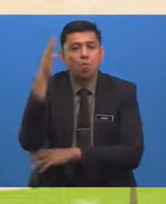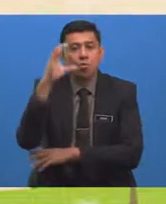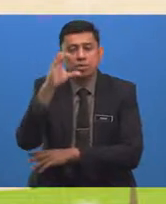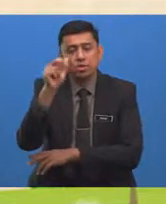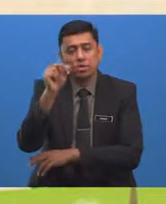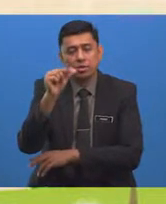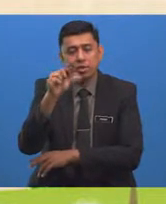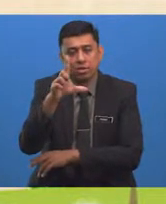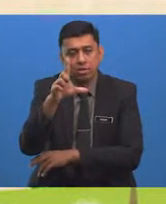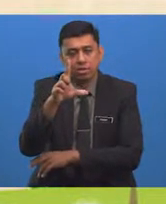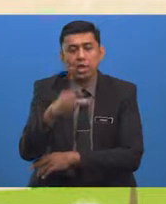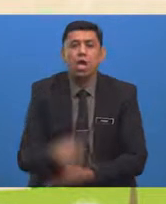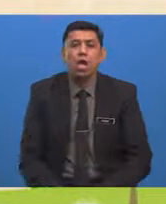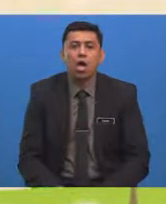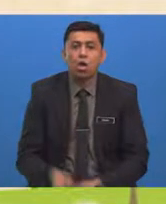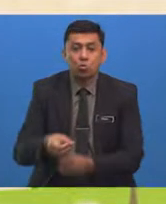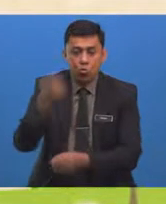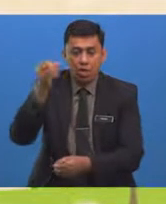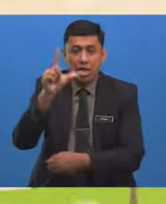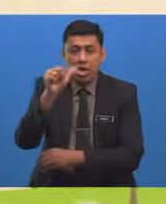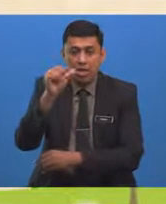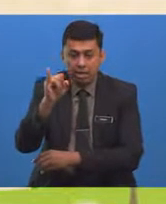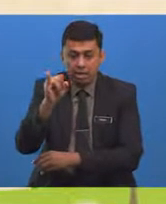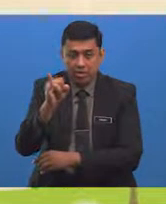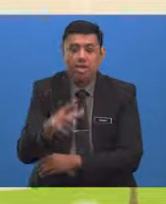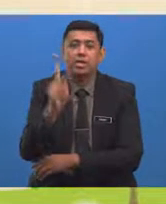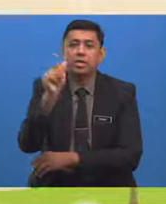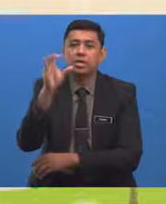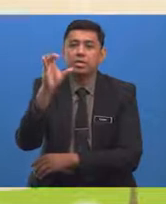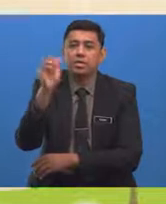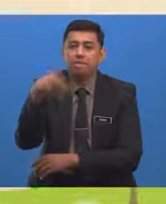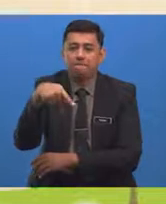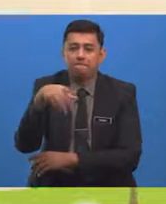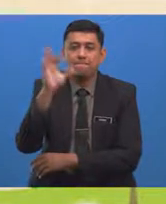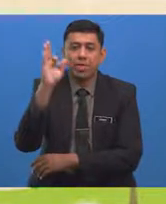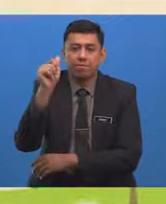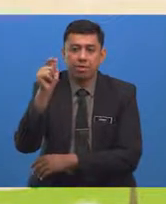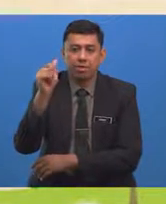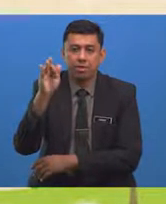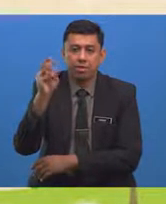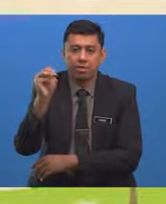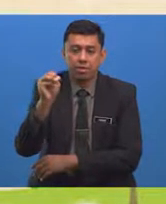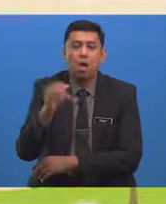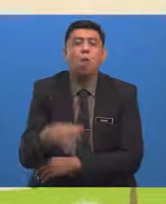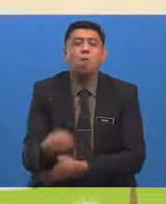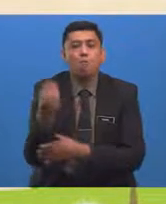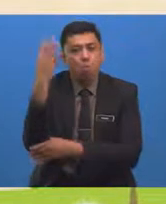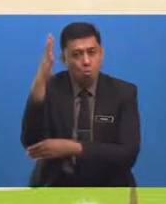Pokok tongkat ali Pokok kacik Fatimah Dan juga pokok meranti